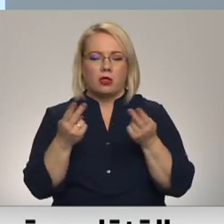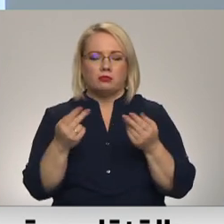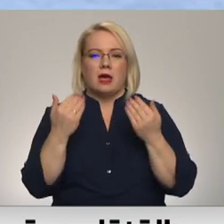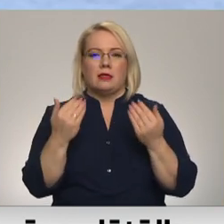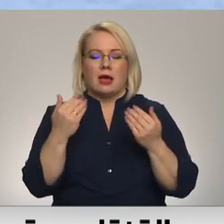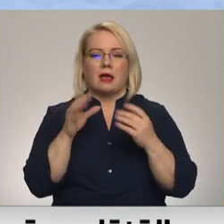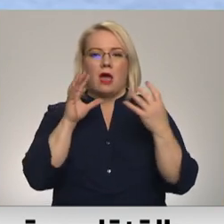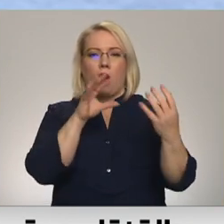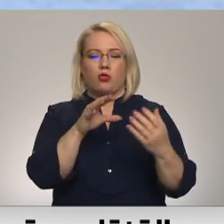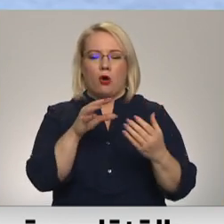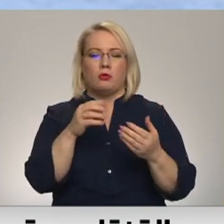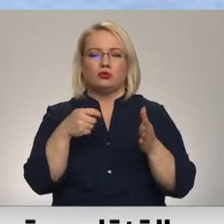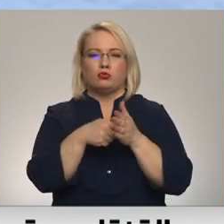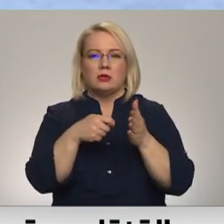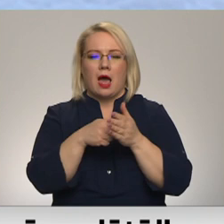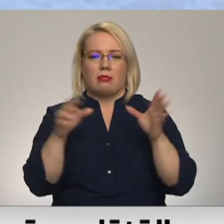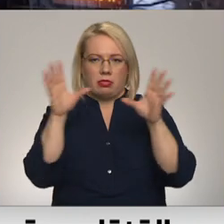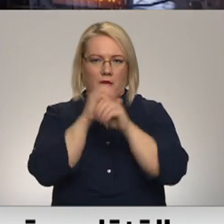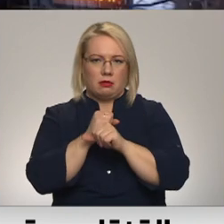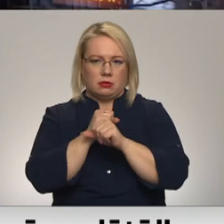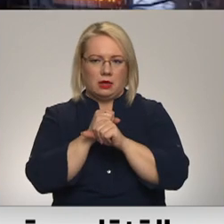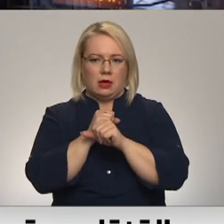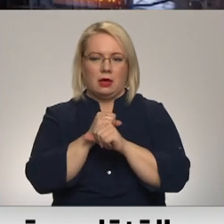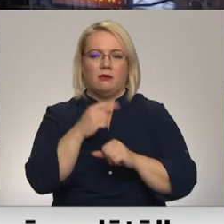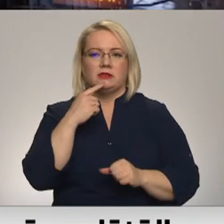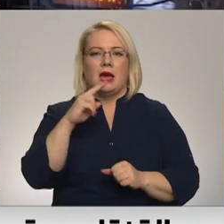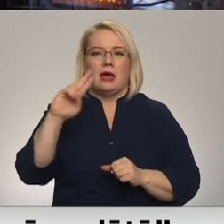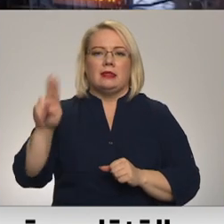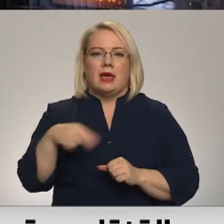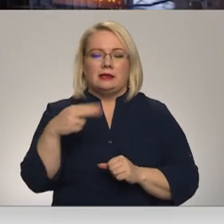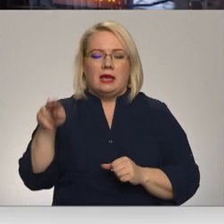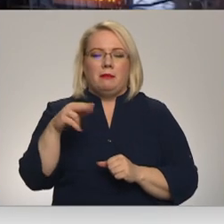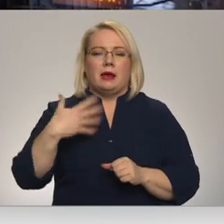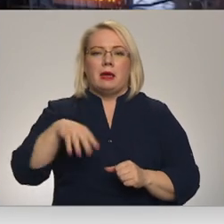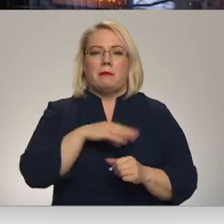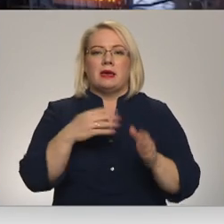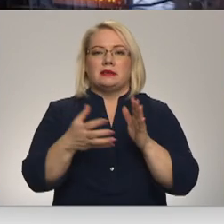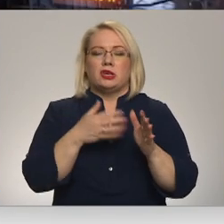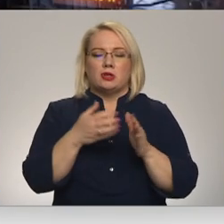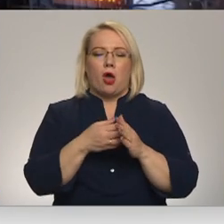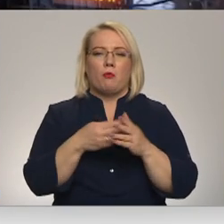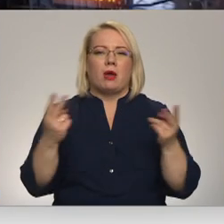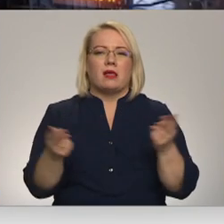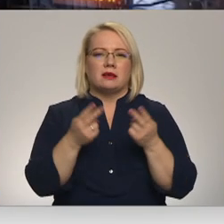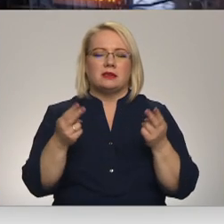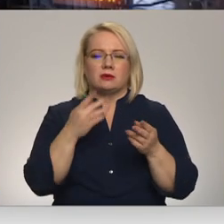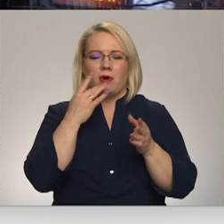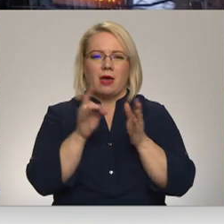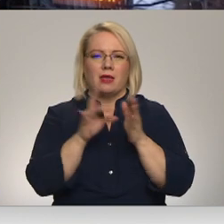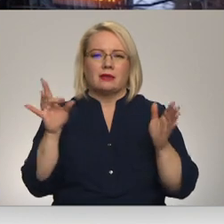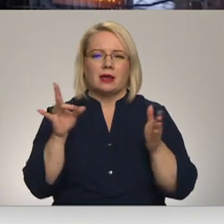robežās tiek uzlādēti naktīs. Decembrī mēs vēl izmantojām šo klasisko elektroenerģijas